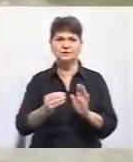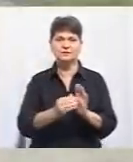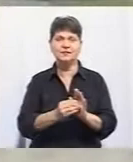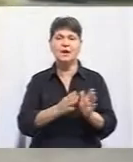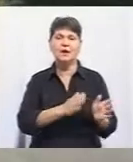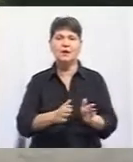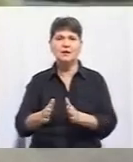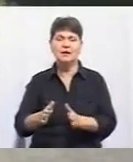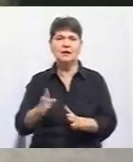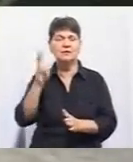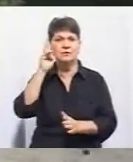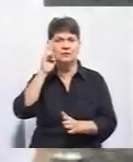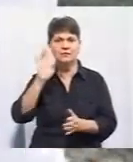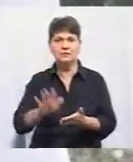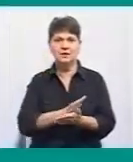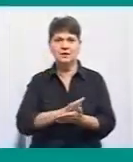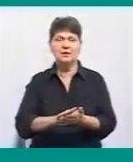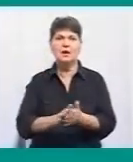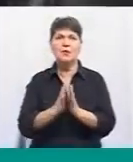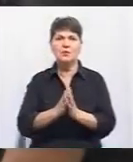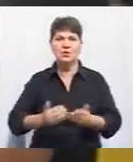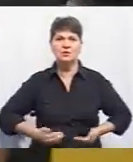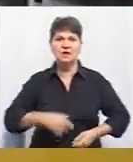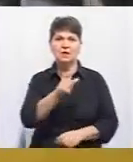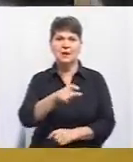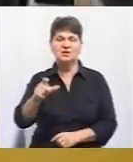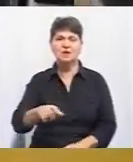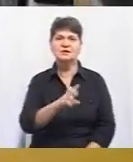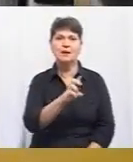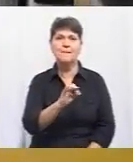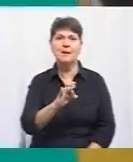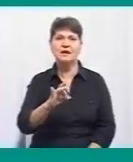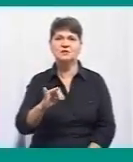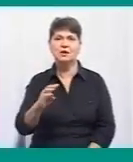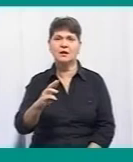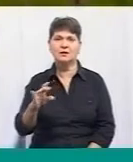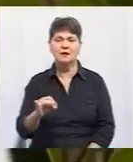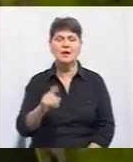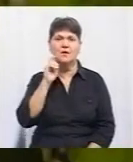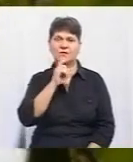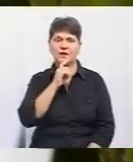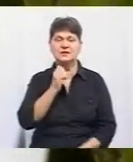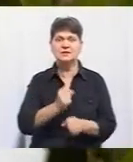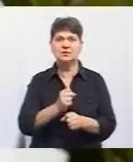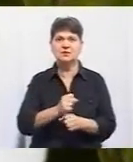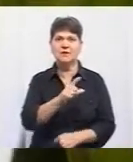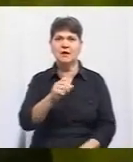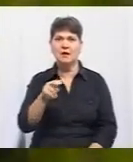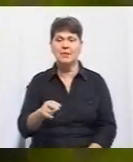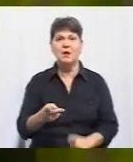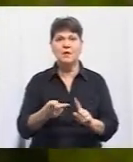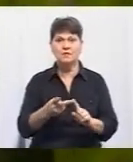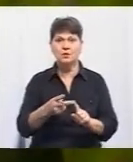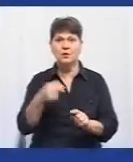лад у громадських вбиральнях просять мешканці Бершаді. У Вінниці запрацював ветеран Хаб. Вдруге за рік у Вінниці розквітли